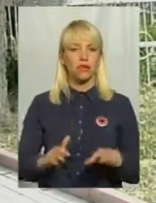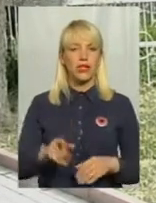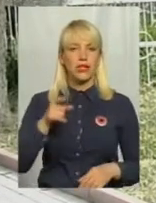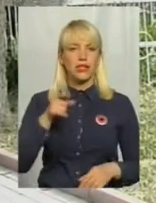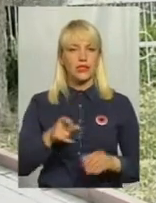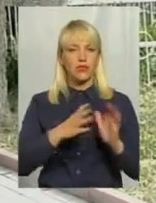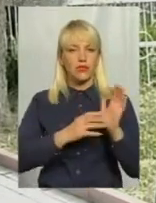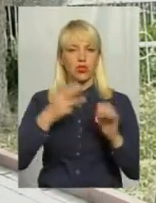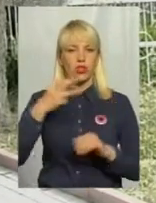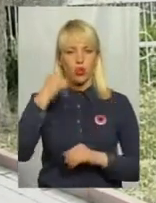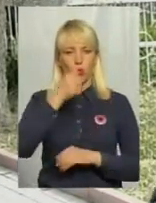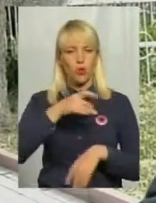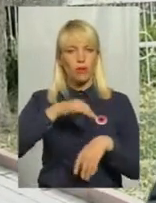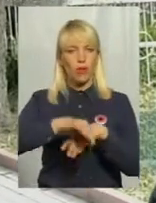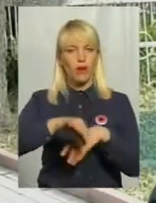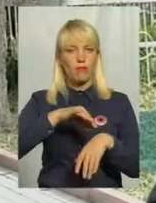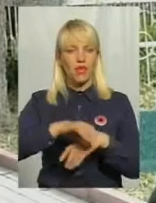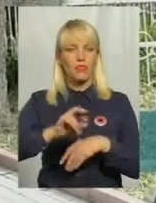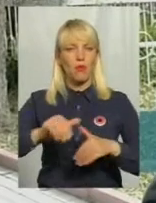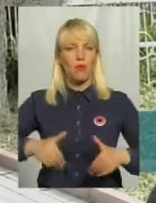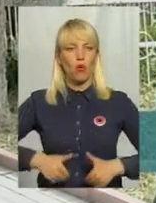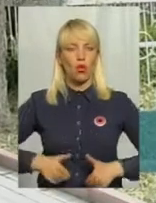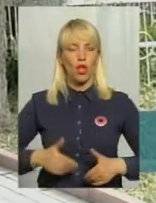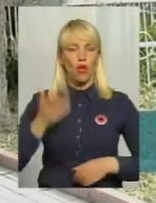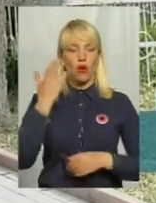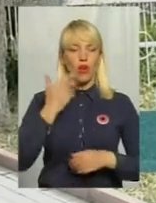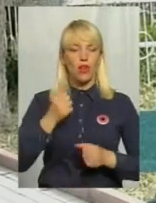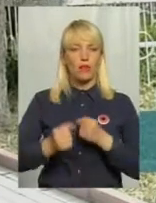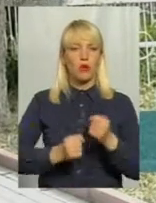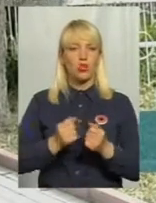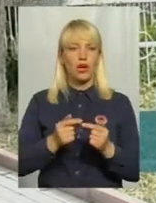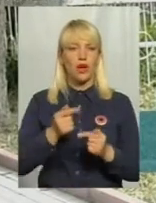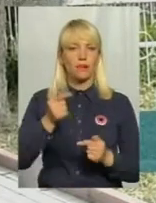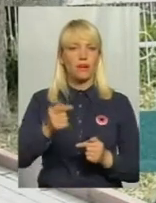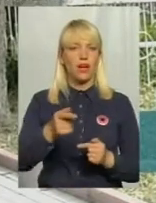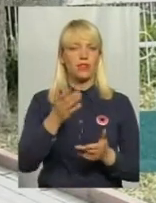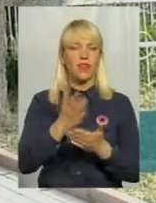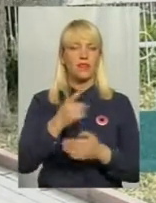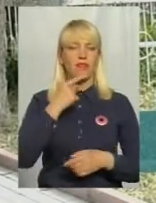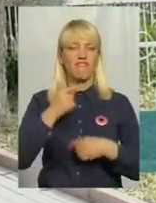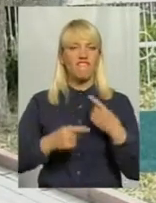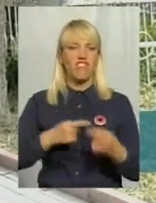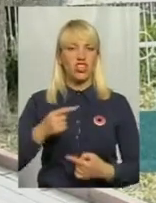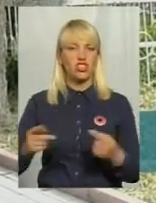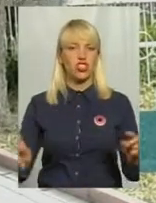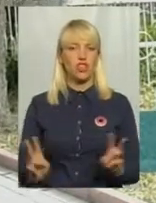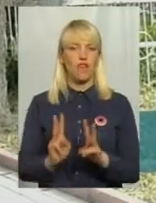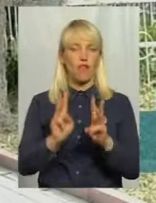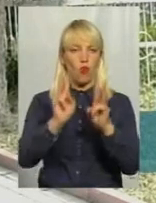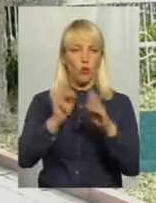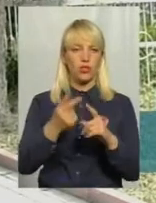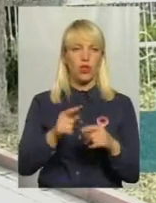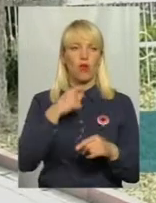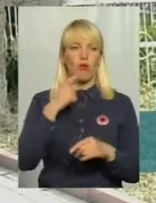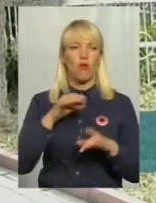репресії, про голодомор. Коли ми трошечки проїжджаємо далі, і там є у нас вічний вогонь, то, відповідно, ми говоримо вже про